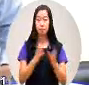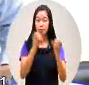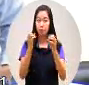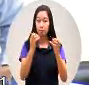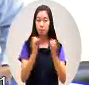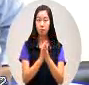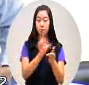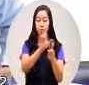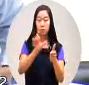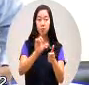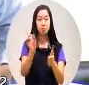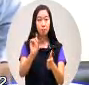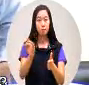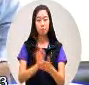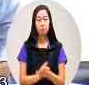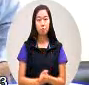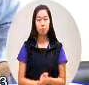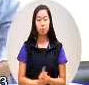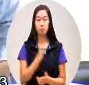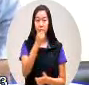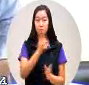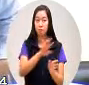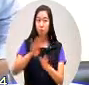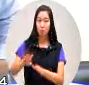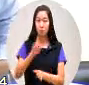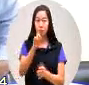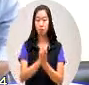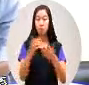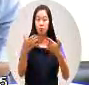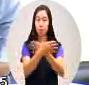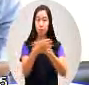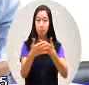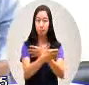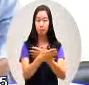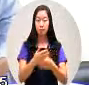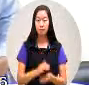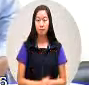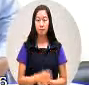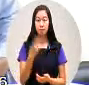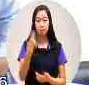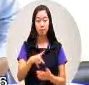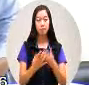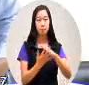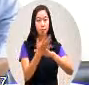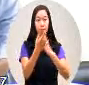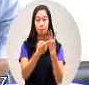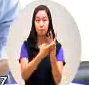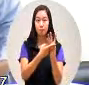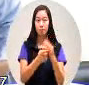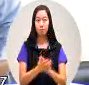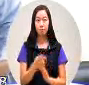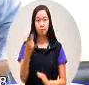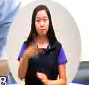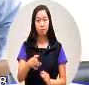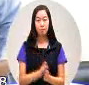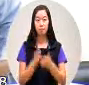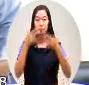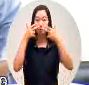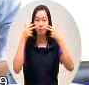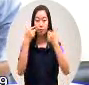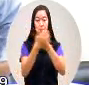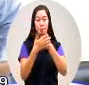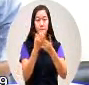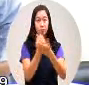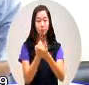论的议题除了这个交通产业还有原住民保留